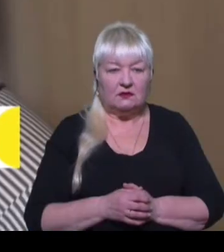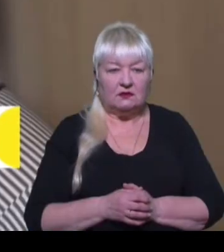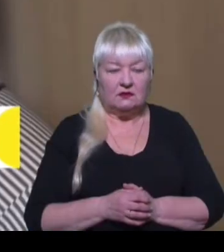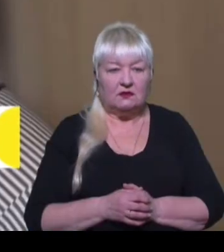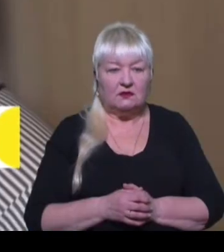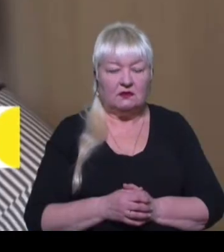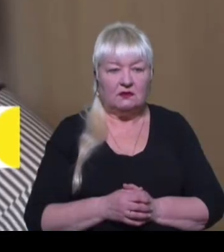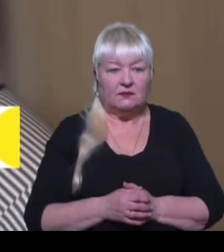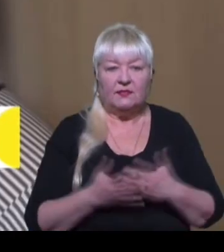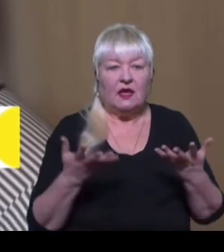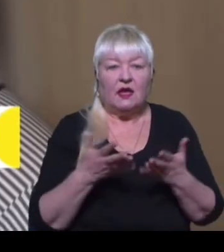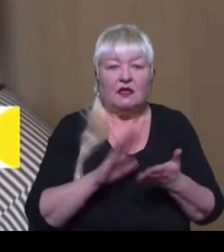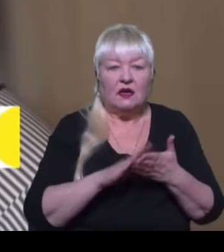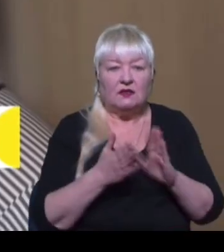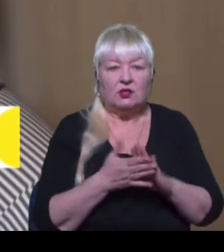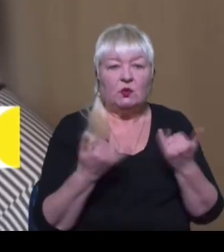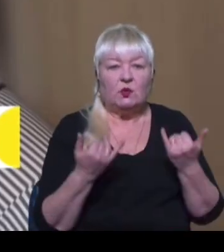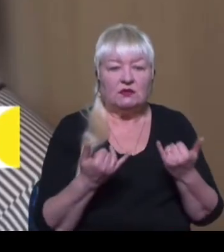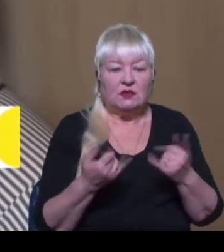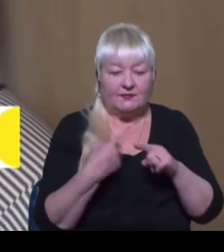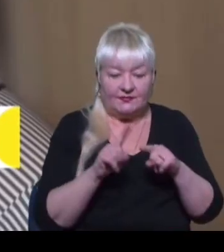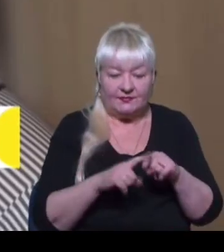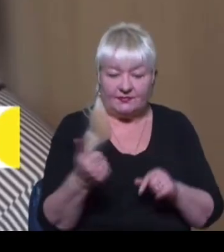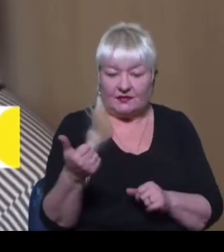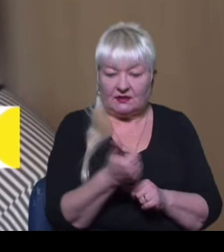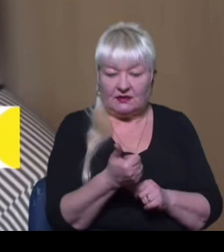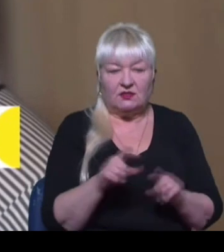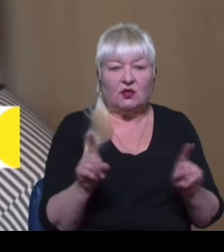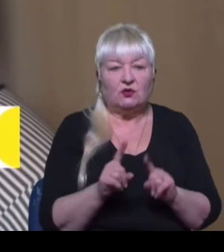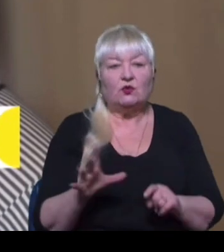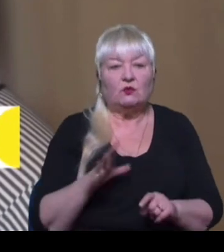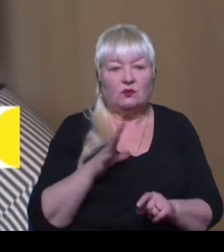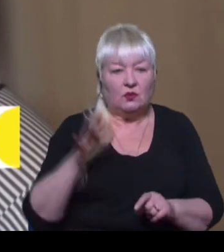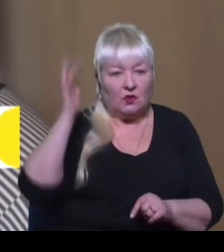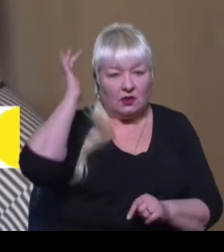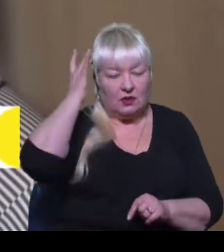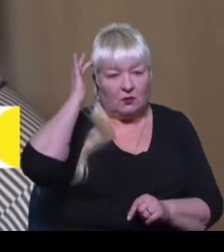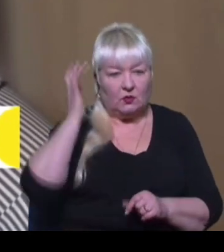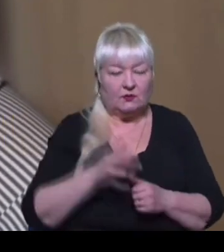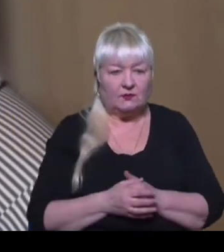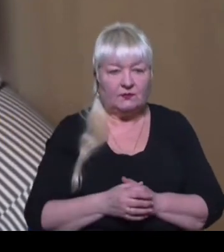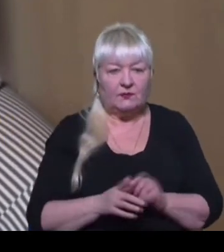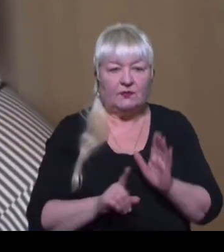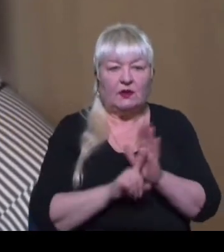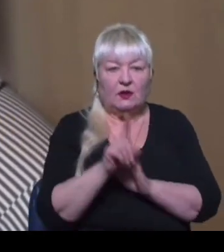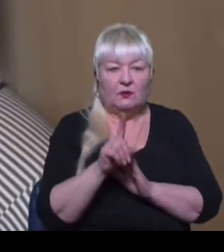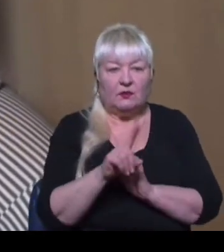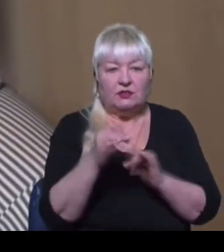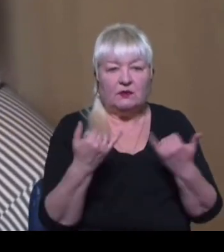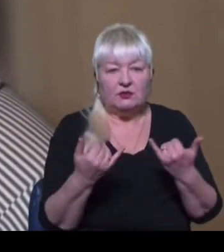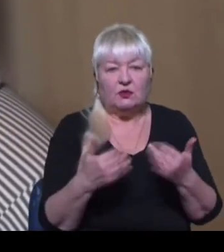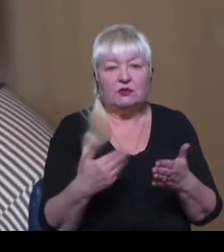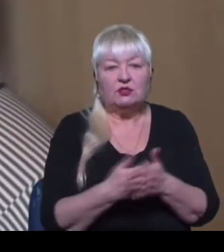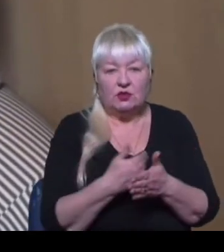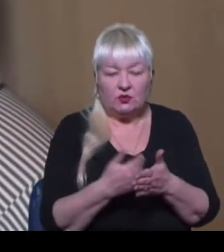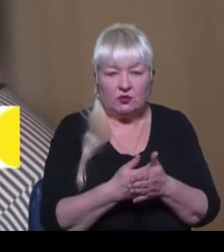Тож, Муслі Момєва, яка ситуація зараз, за цей тиждень, що відбулося у Криму? Почну з сьогоднішніх новин.